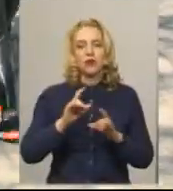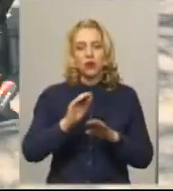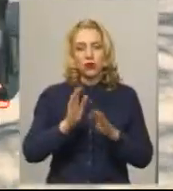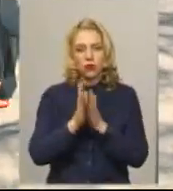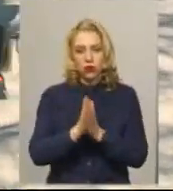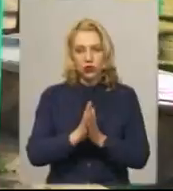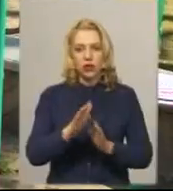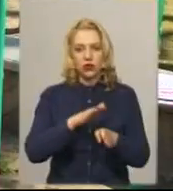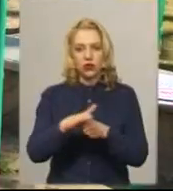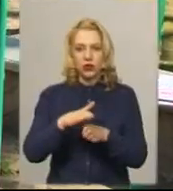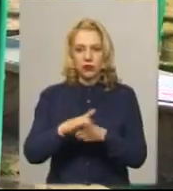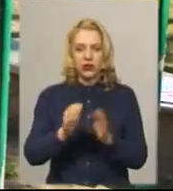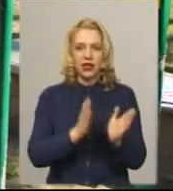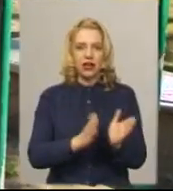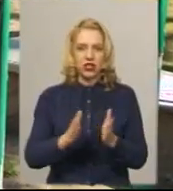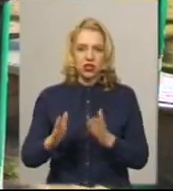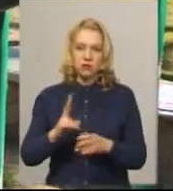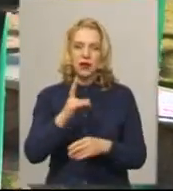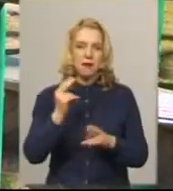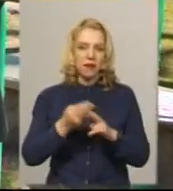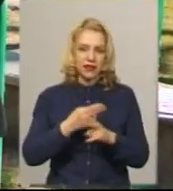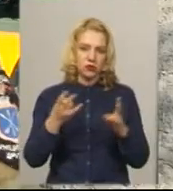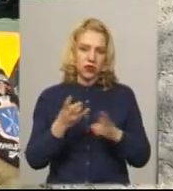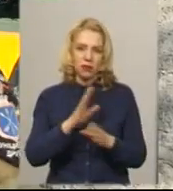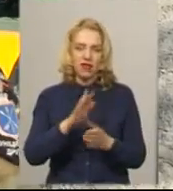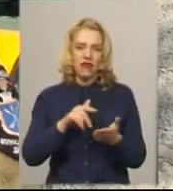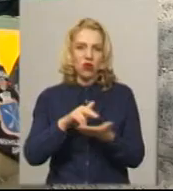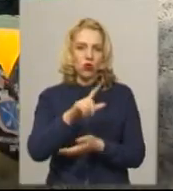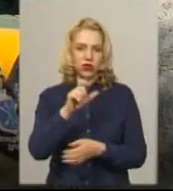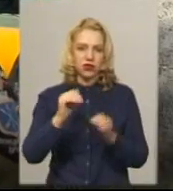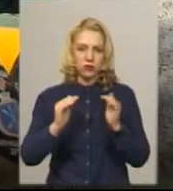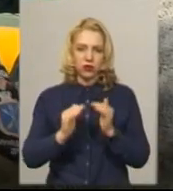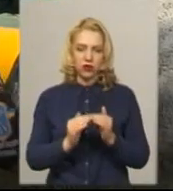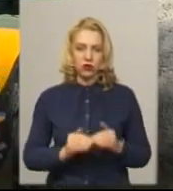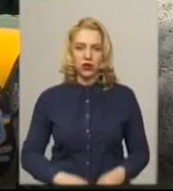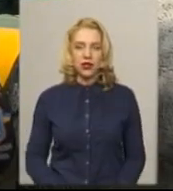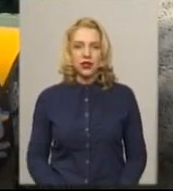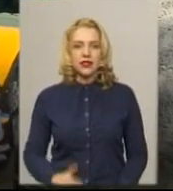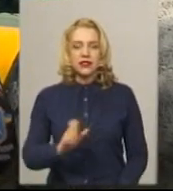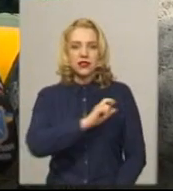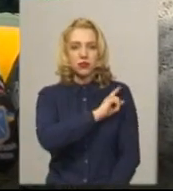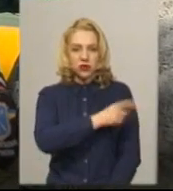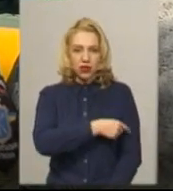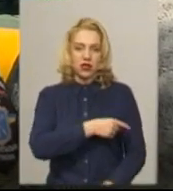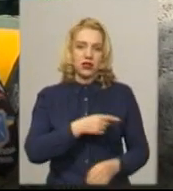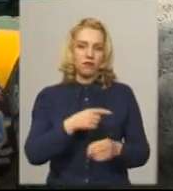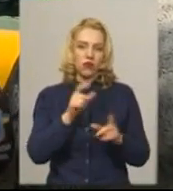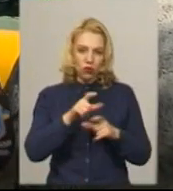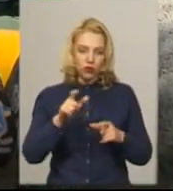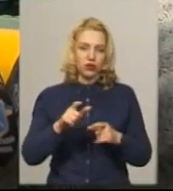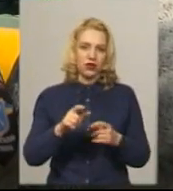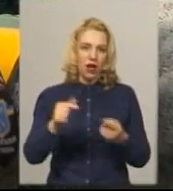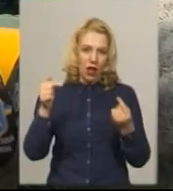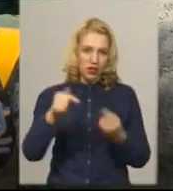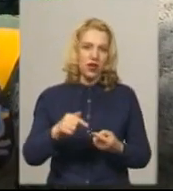просять дотримуватись режиму та без потреби не виходити з будинку. З посиленням люди адекватно відносяться до цього всього.